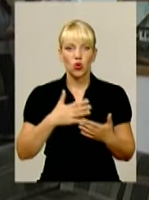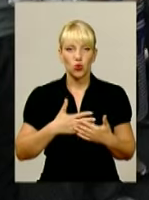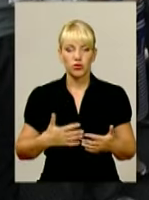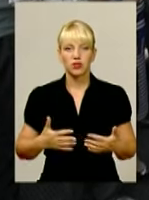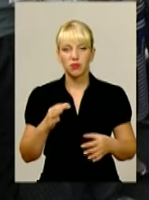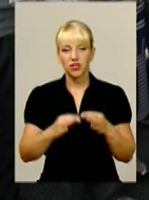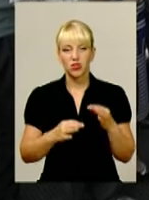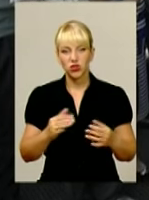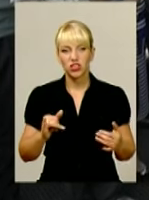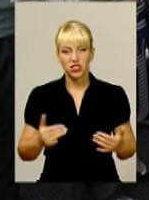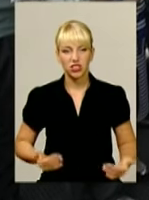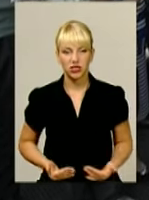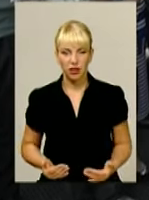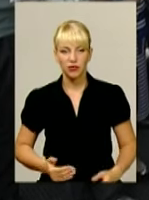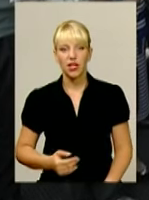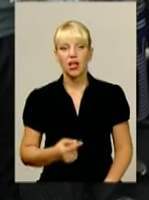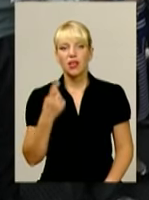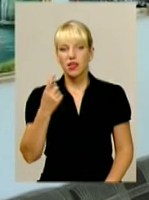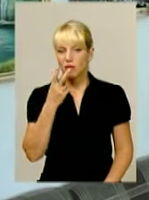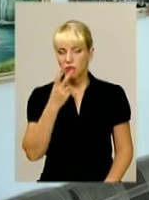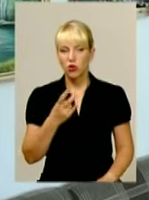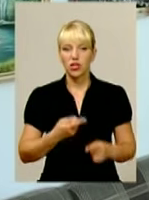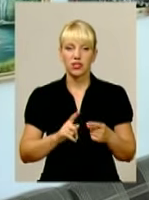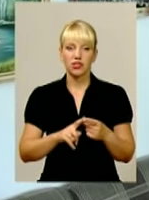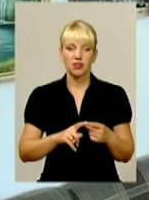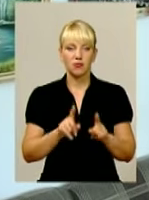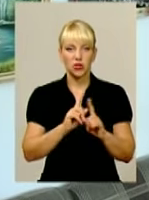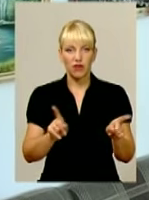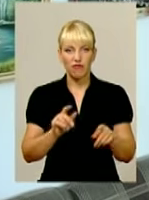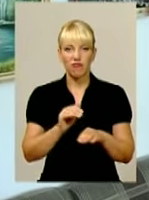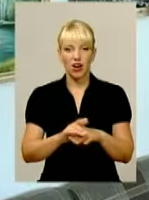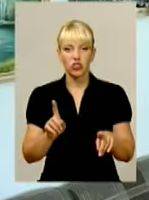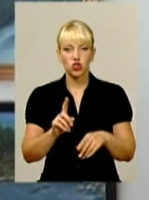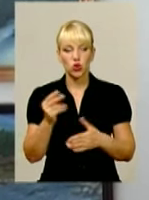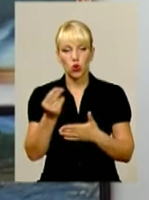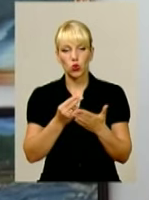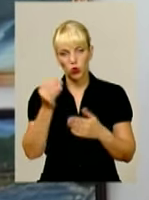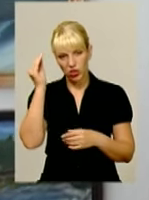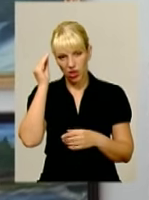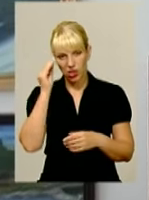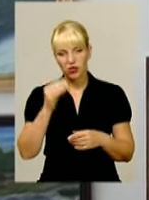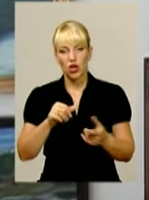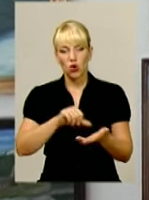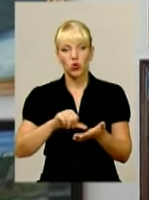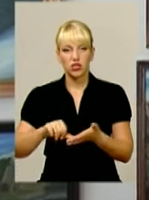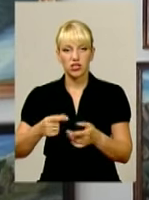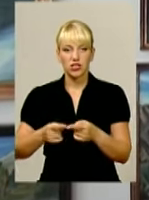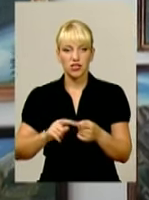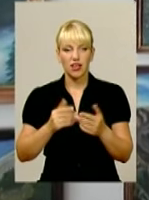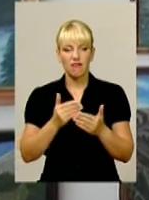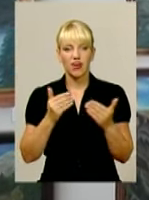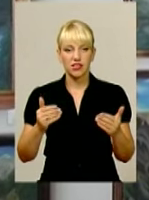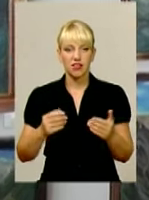природу. На перший погляд виглядає парадоксальним той факт, що художній талант учасників виставки виявився